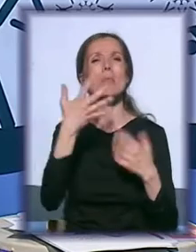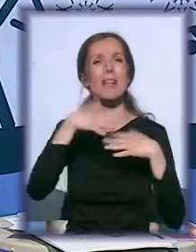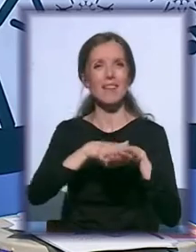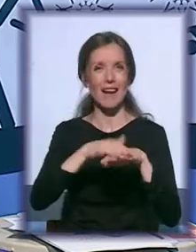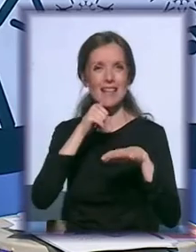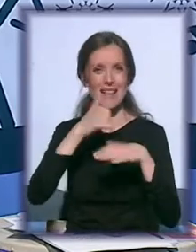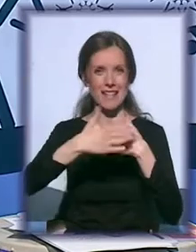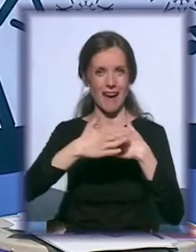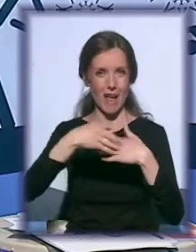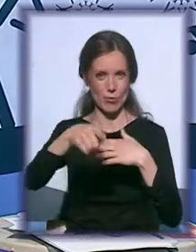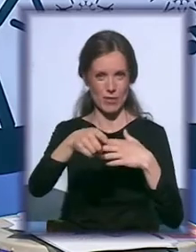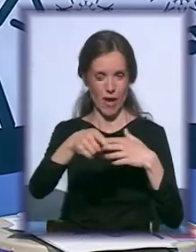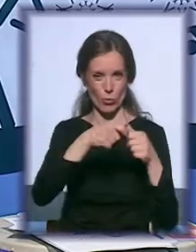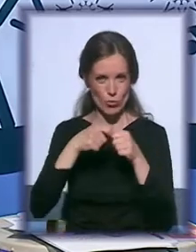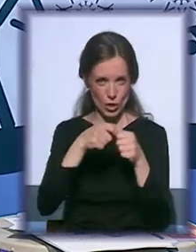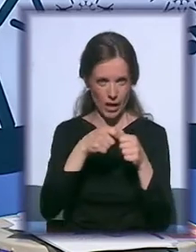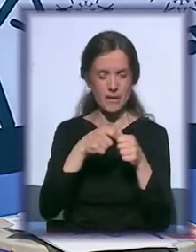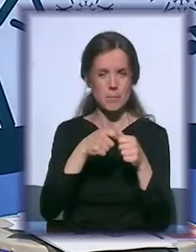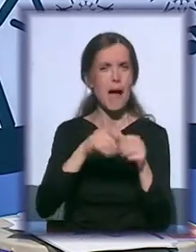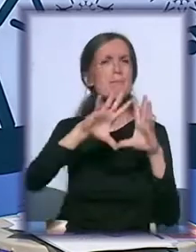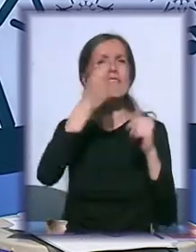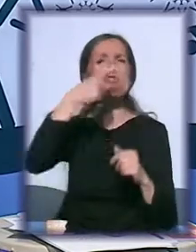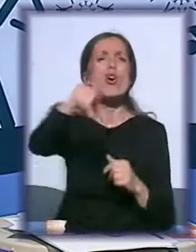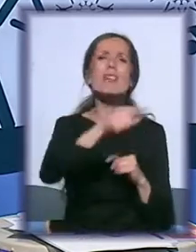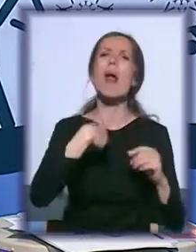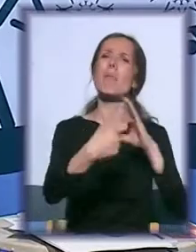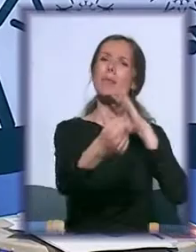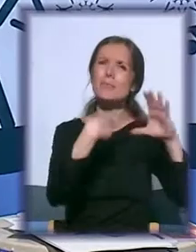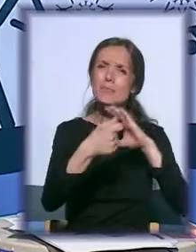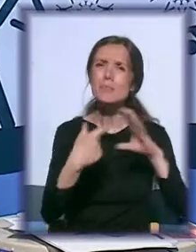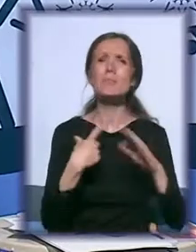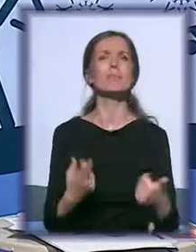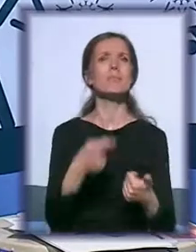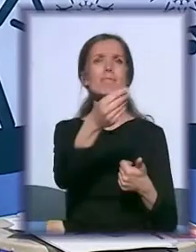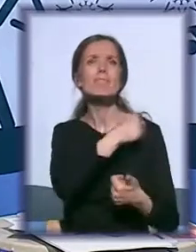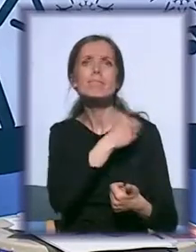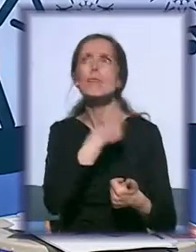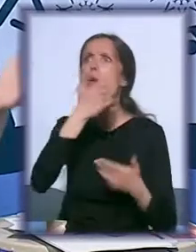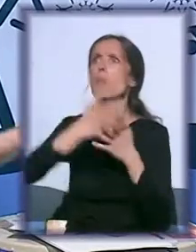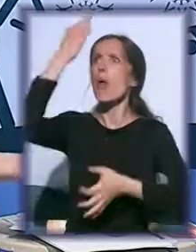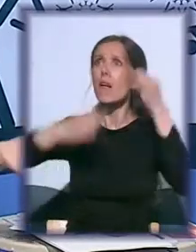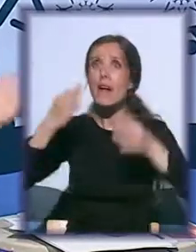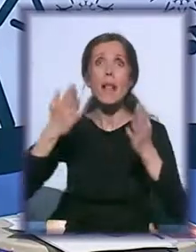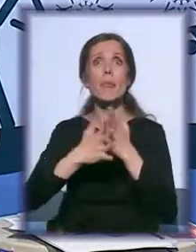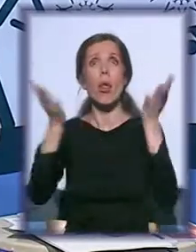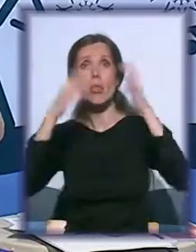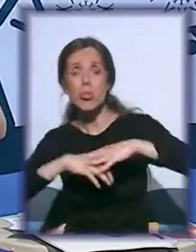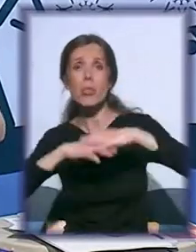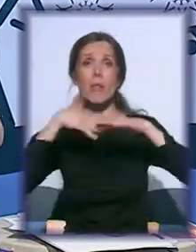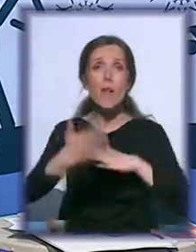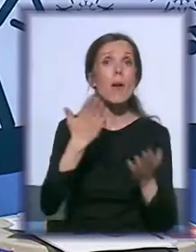pitanja koje ste postavili, sve šta je to bilo sa gradom, šta je padalo, šta se rušilo, da li je bilo povređenih.